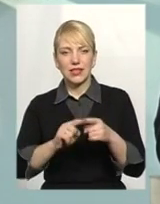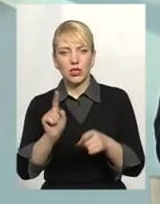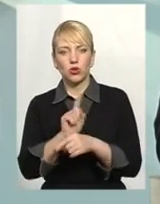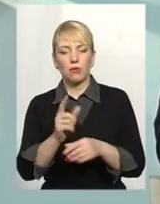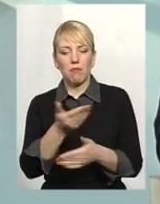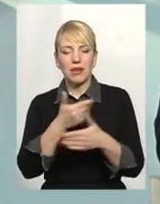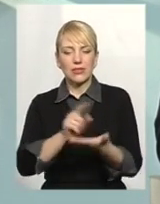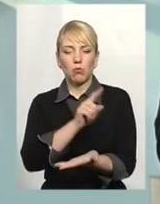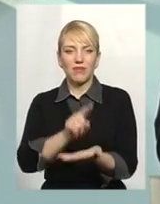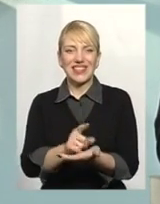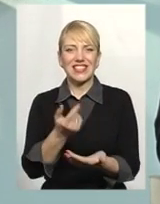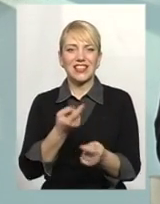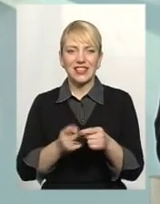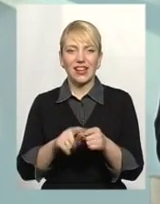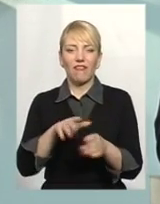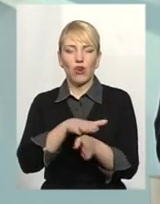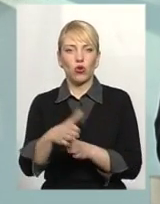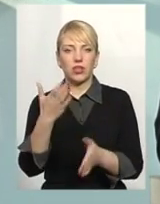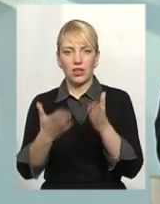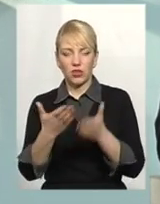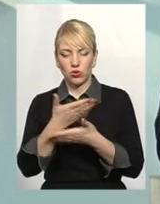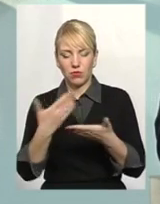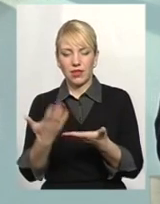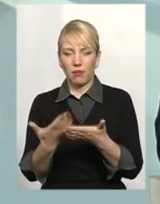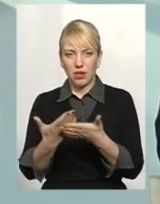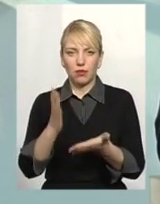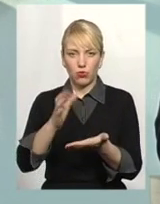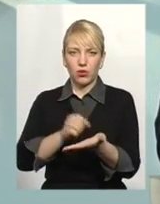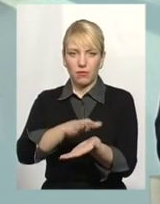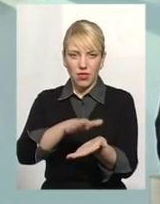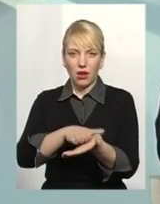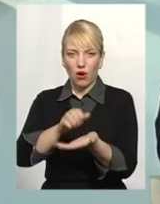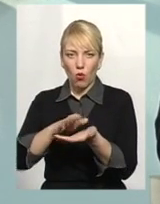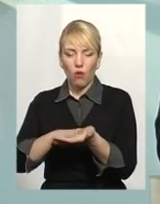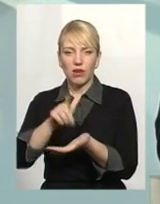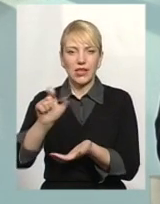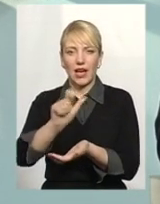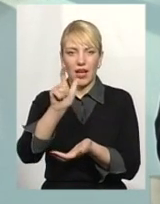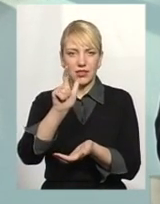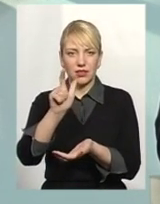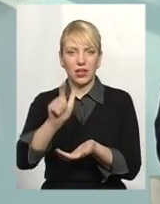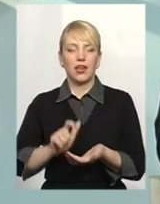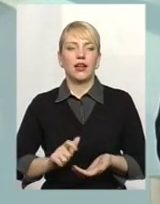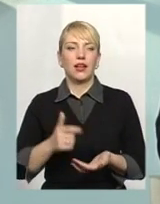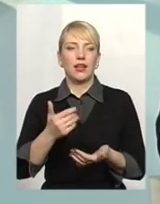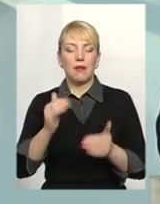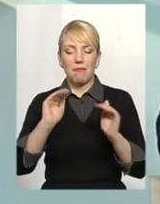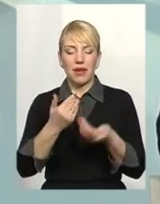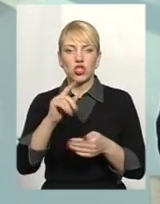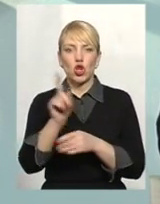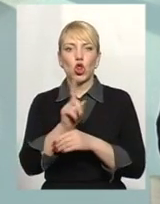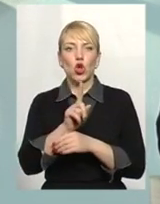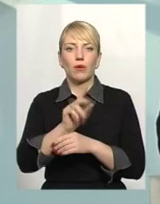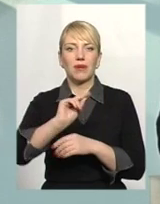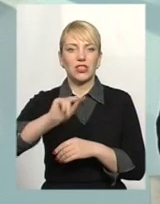виконувати. Тому що якщо ми, наприклад, будемо нараховувати за газ по нижчій нормі, чим